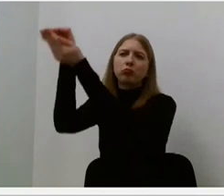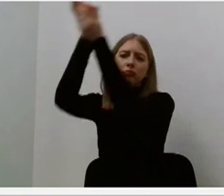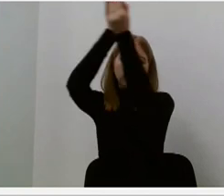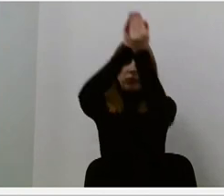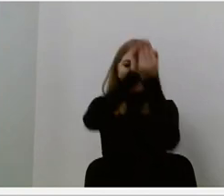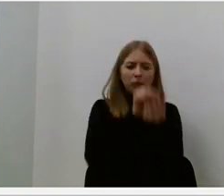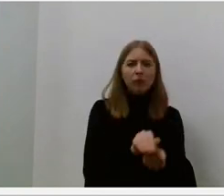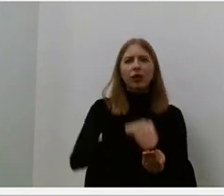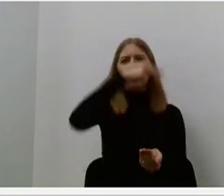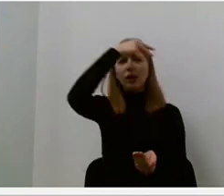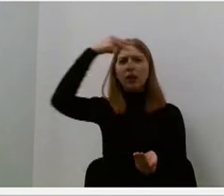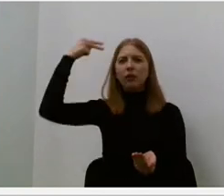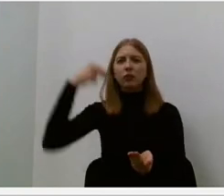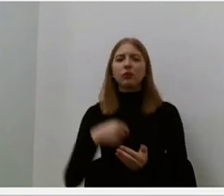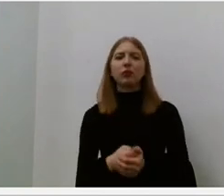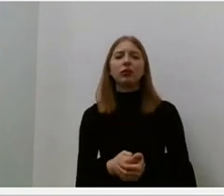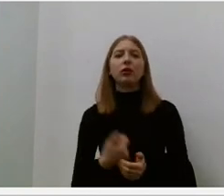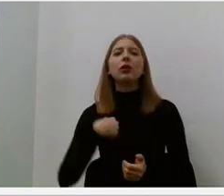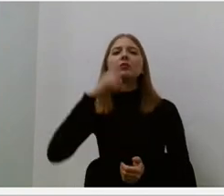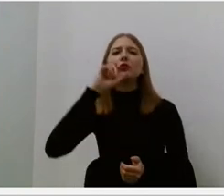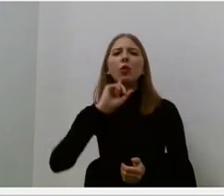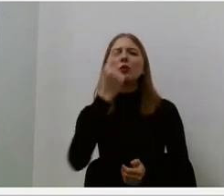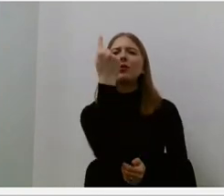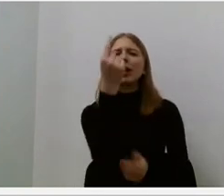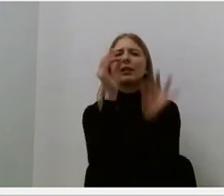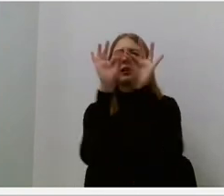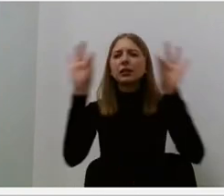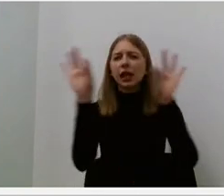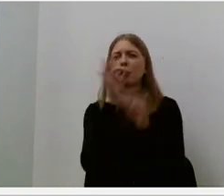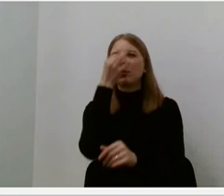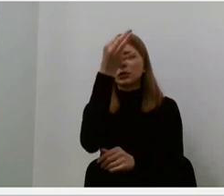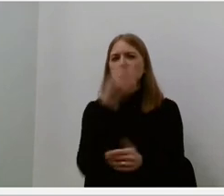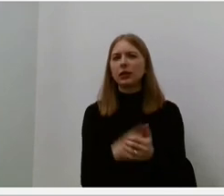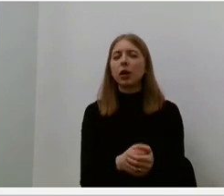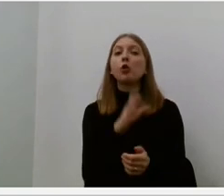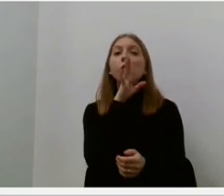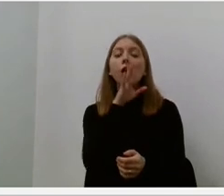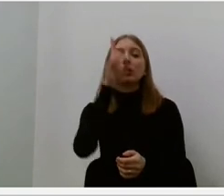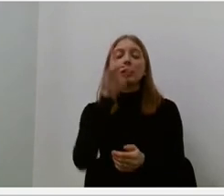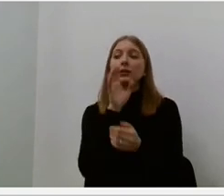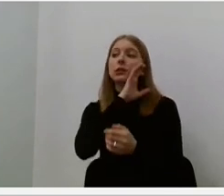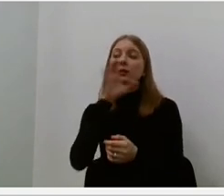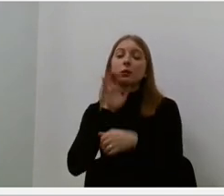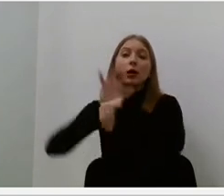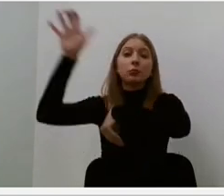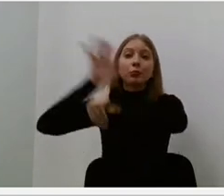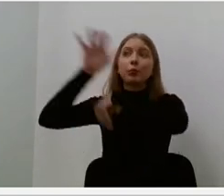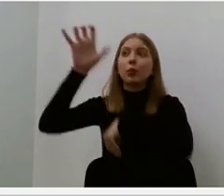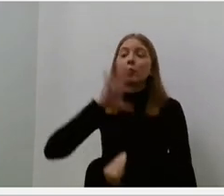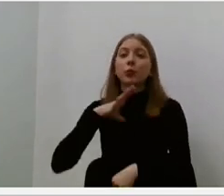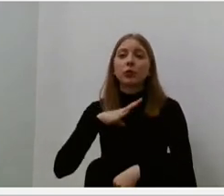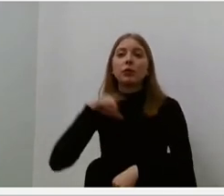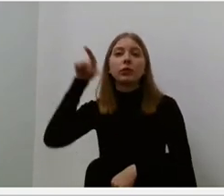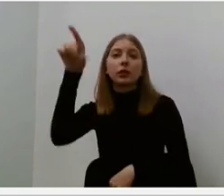norėčiau vieną detalę iš tų moterų tremtinių, kurios vežėsi savo mamų ir